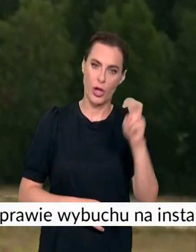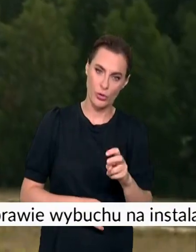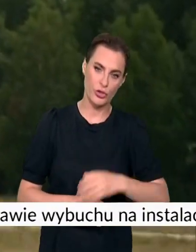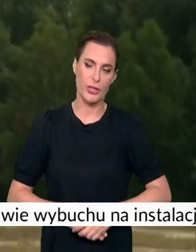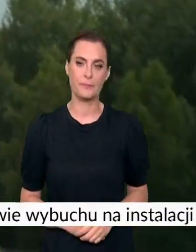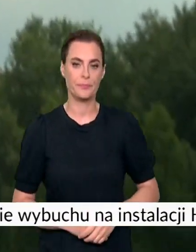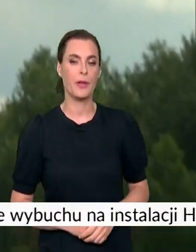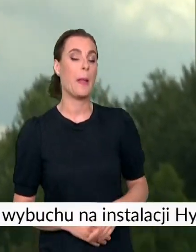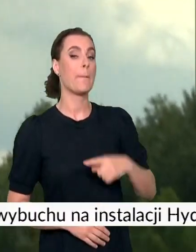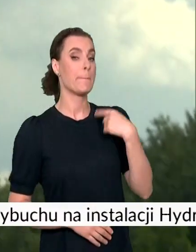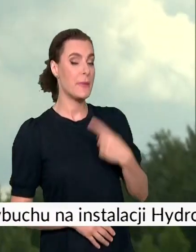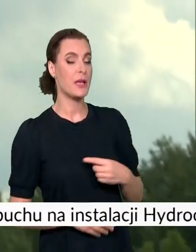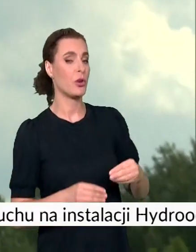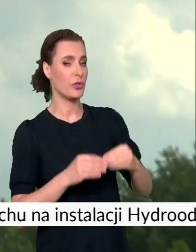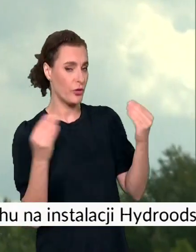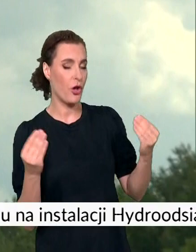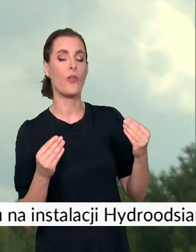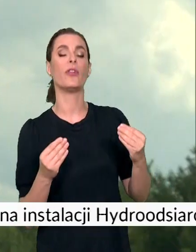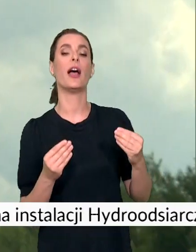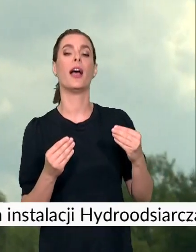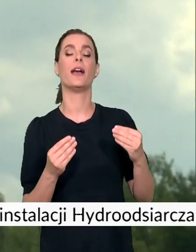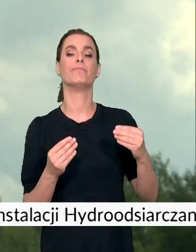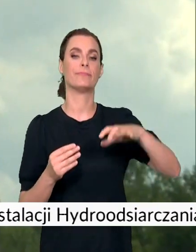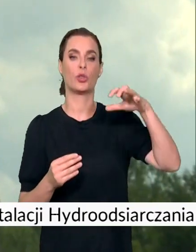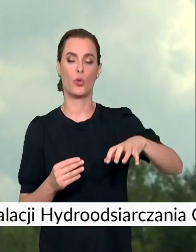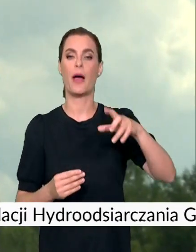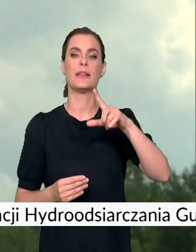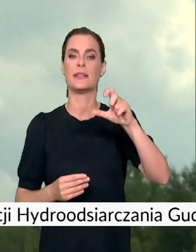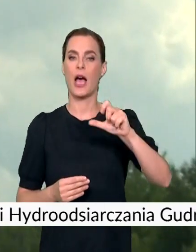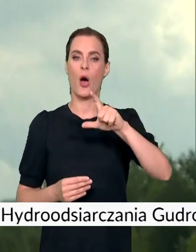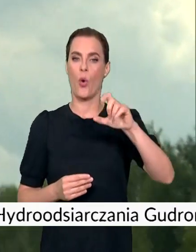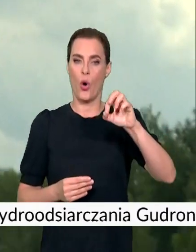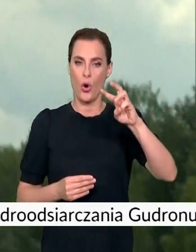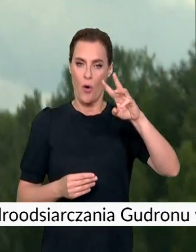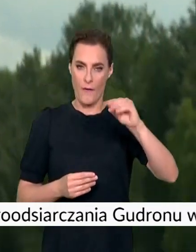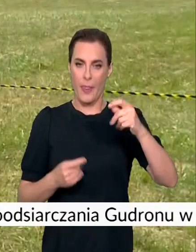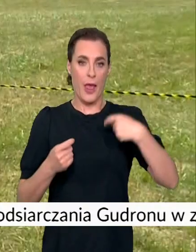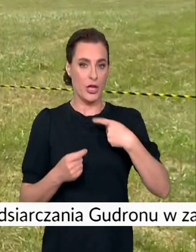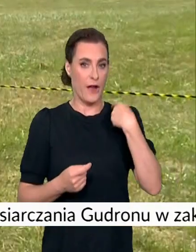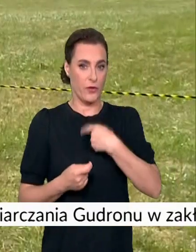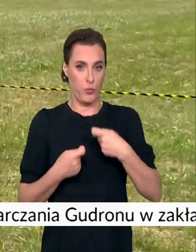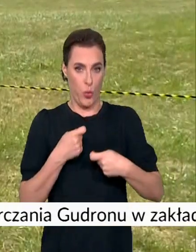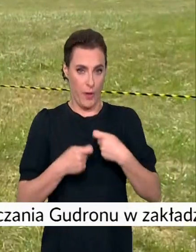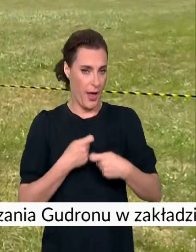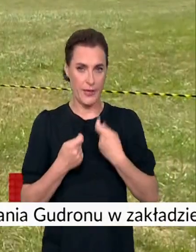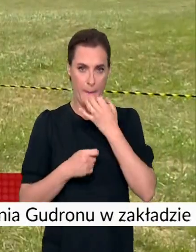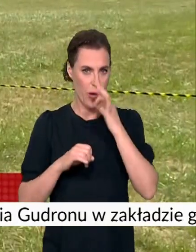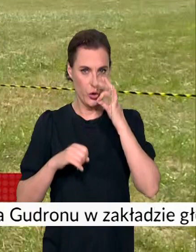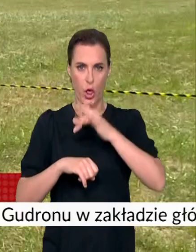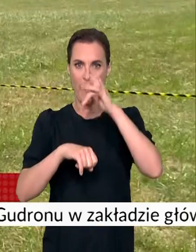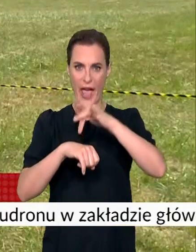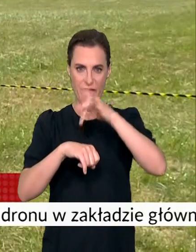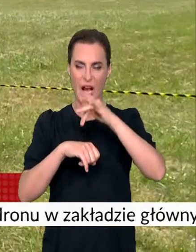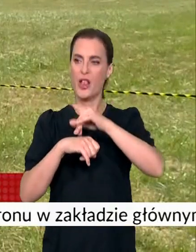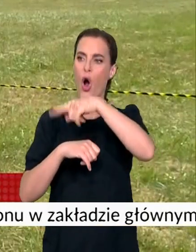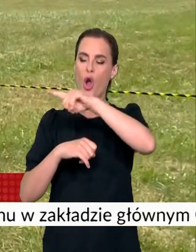antydronowe, a my rozwijamy systemy bezzałogowe, czyli dronowe. Nasza współpraca przynosi dużo pozytywnych efektów, dlatego że oni uczą